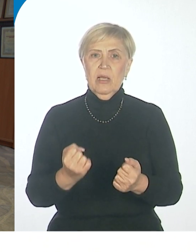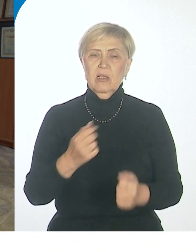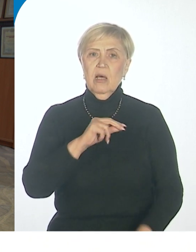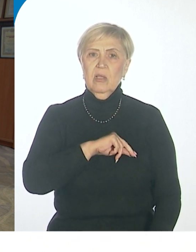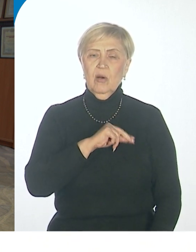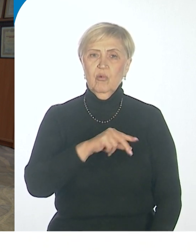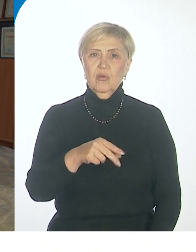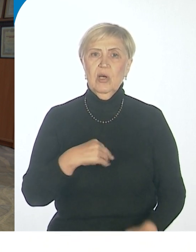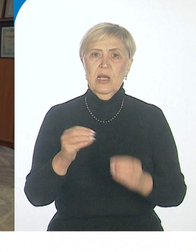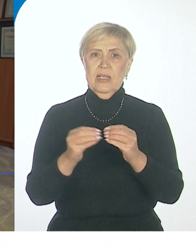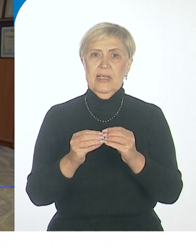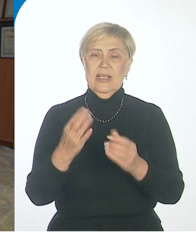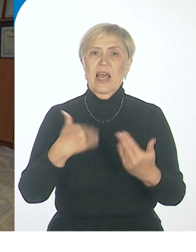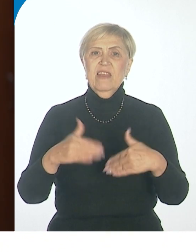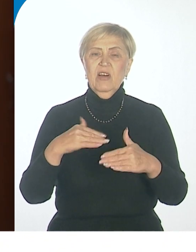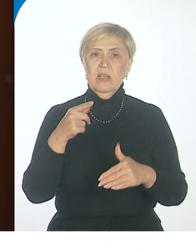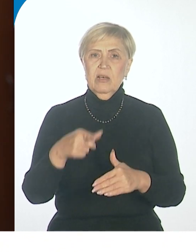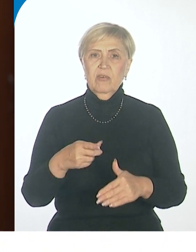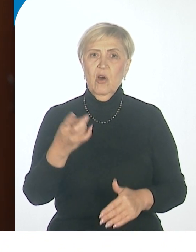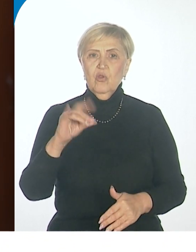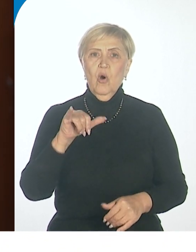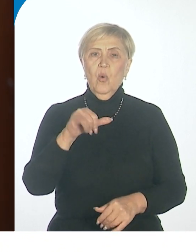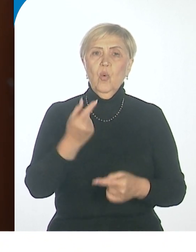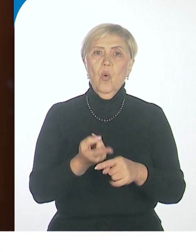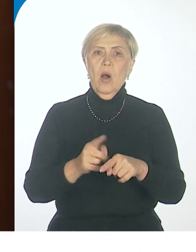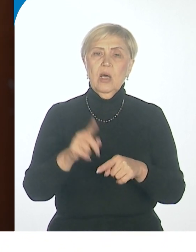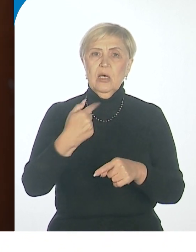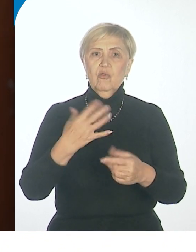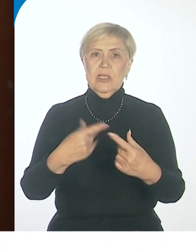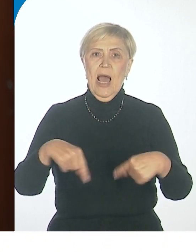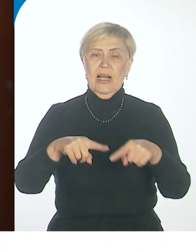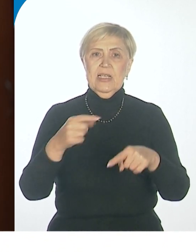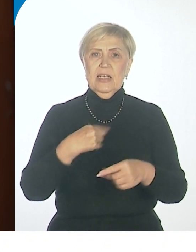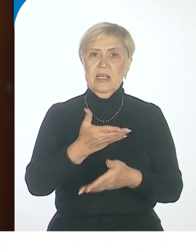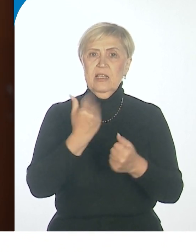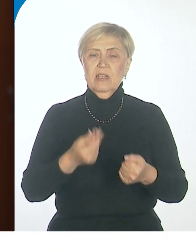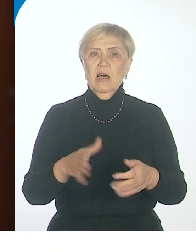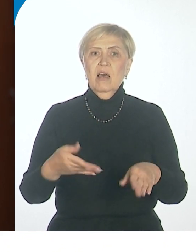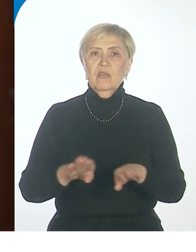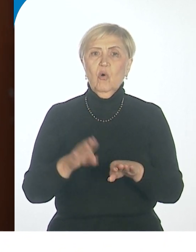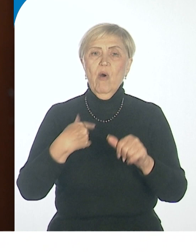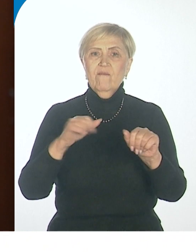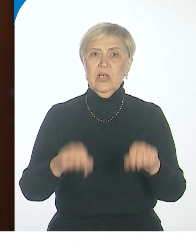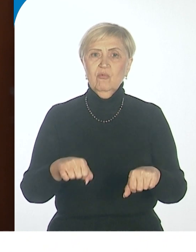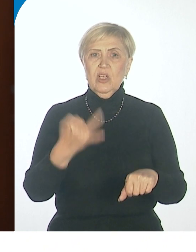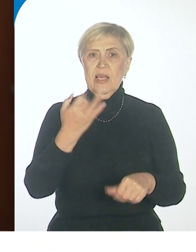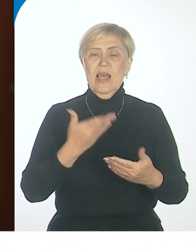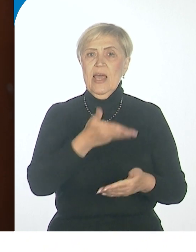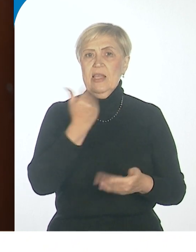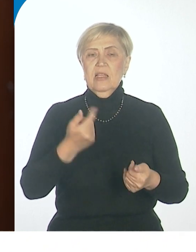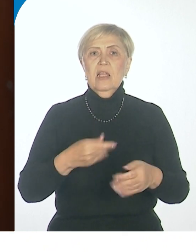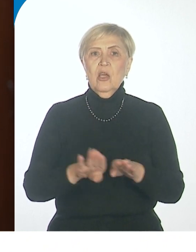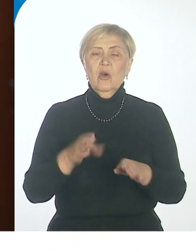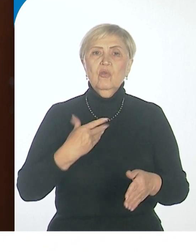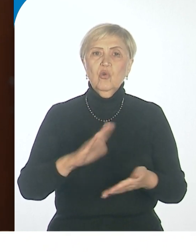скажем, будем говорить, 10 инвалидов. Но у этой организации нет такой возможности и нет таких условий,